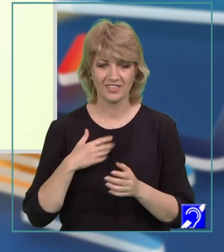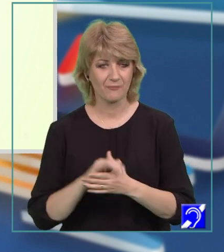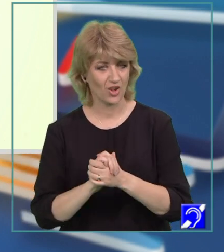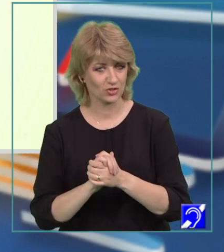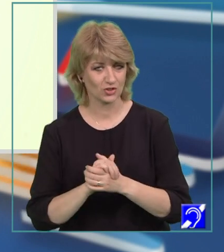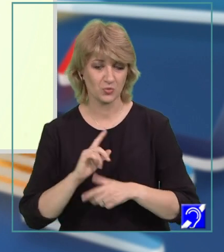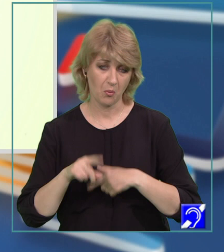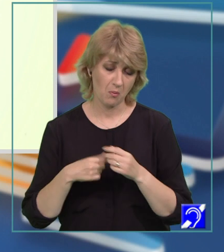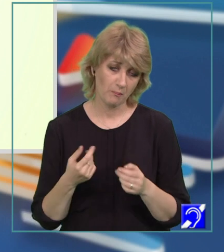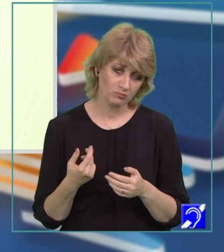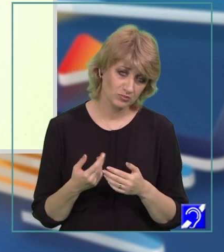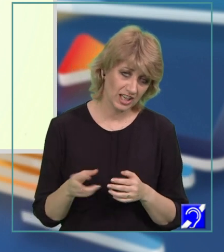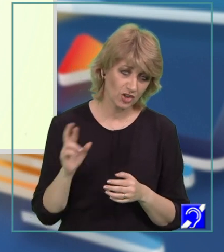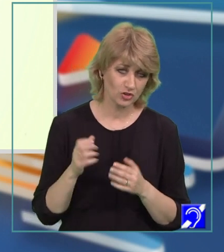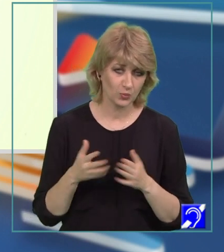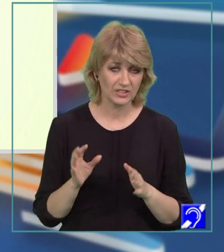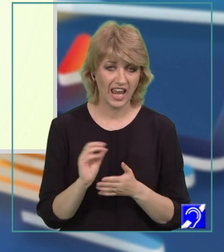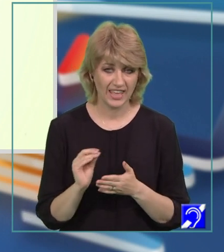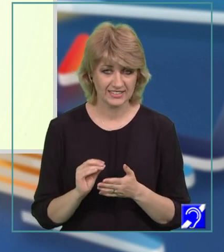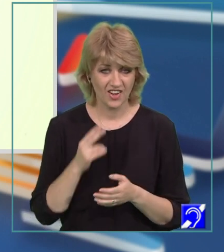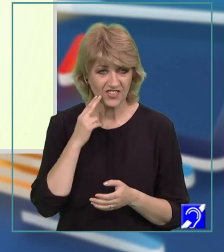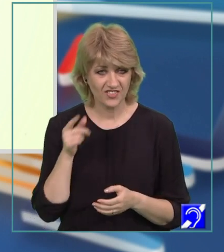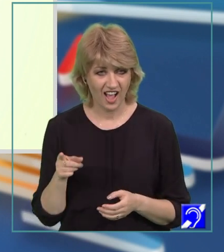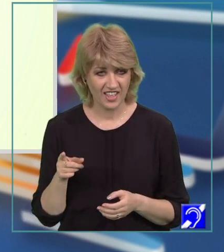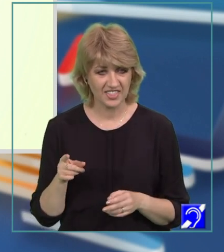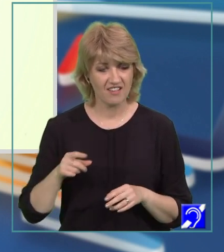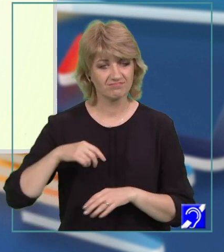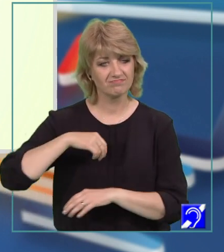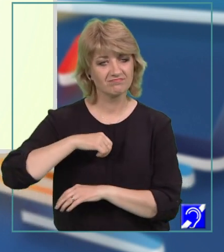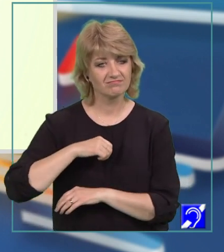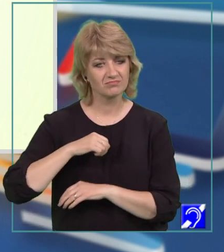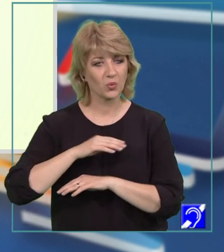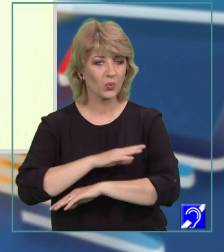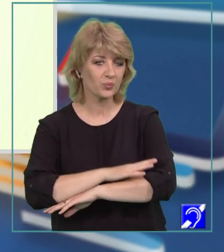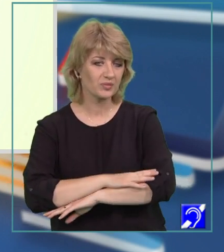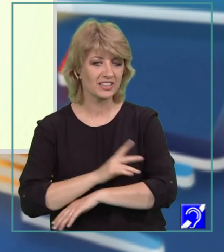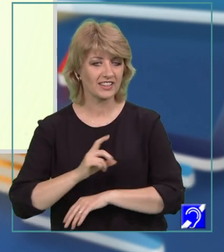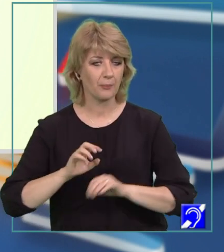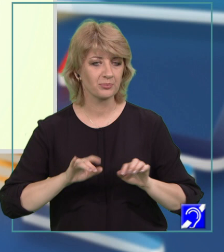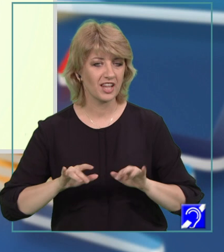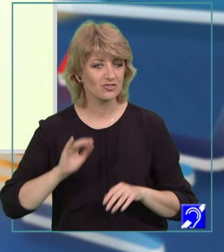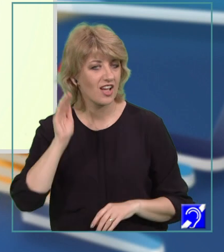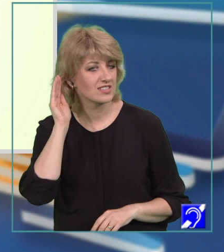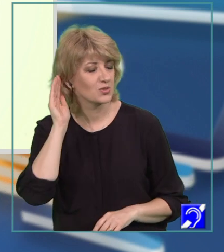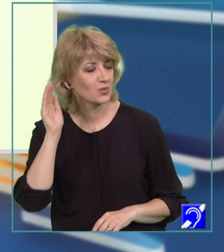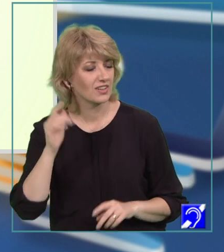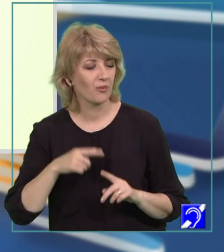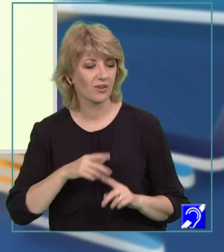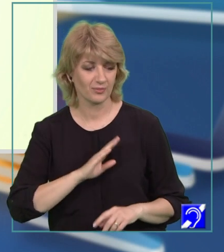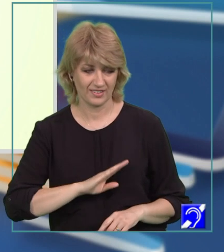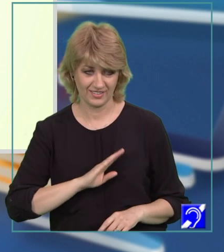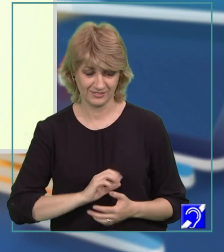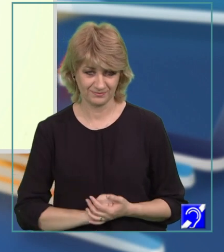mi-am reînceput lecția. Antonia se rezimase cu minte de piano și asculta cu răbdare.